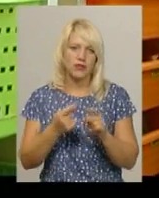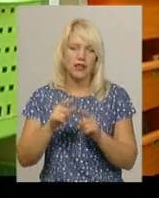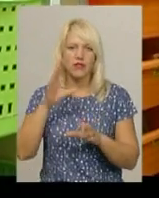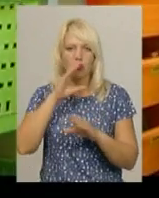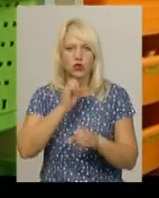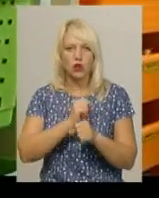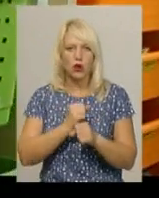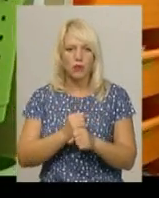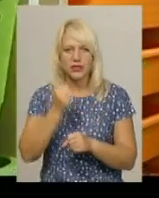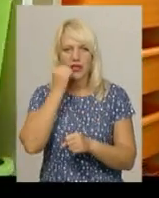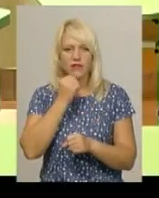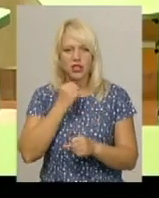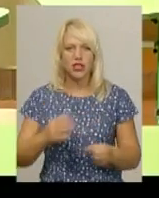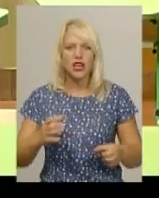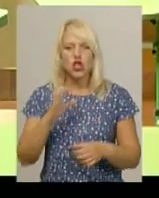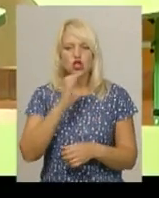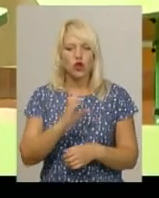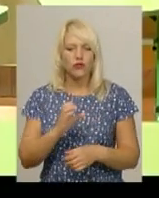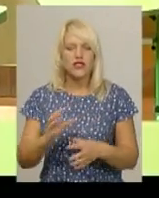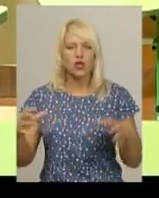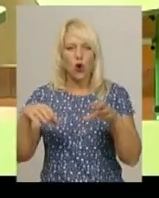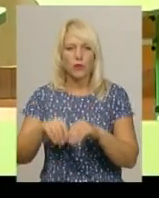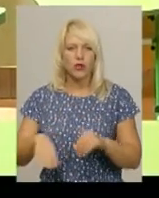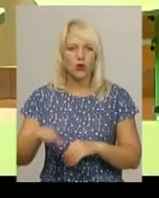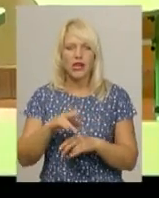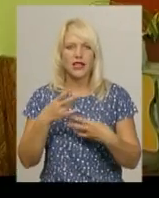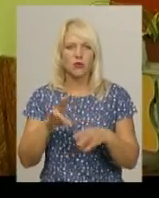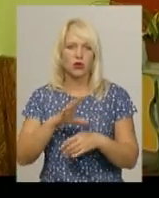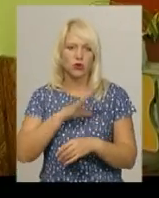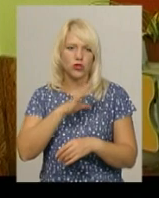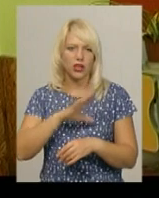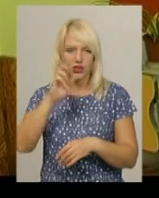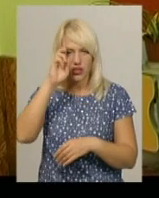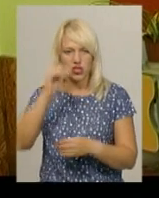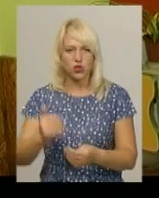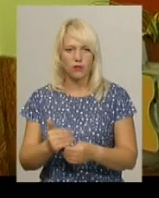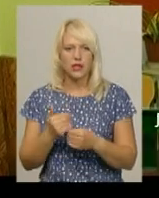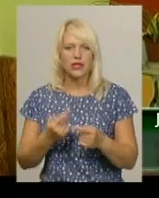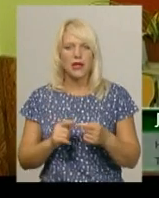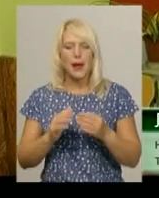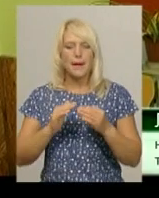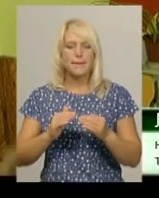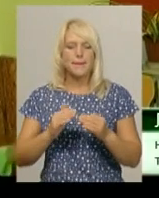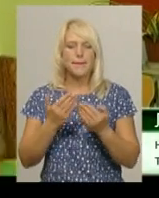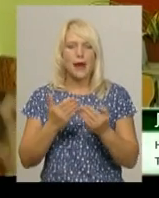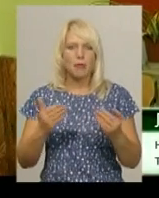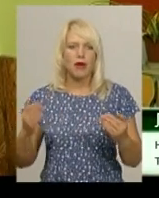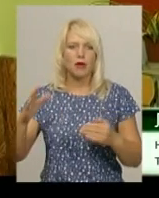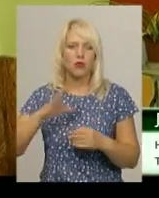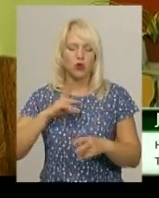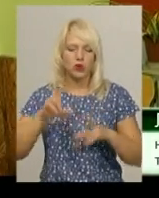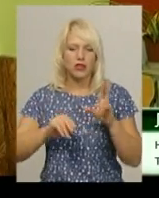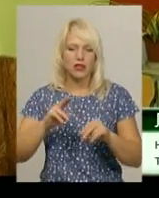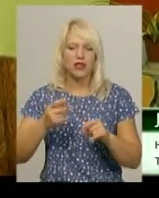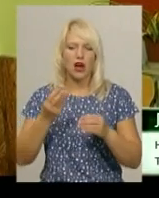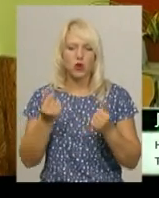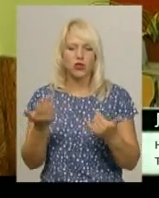Солопковецької об'єднаної тергромади. Відтак не довелось очікувати на державну субвенцію. «Ці меблі були розраховані на ті кошти, які мала дати